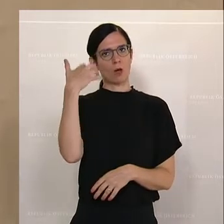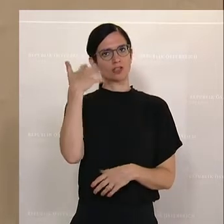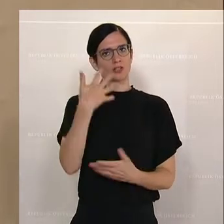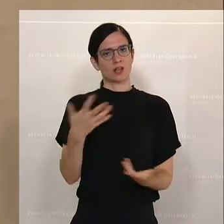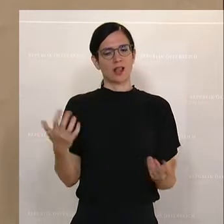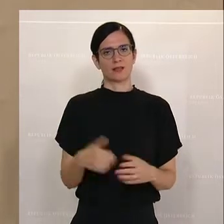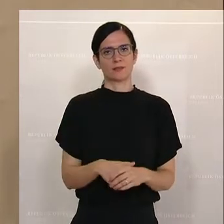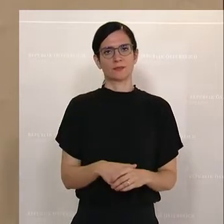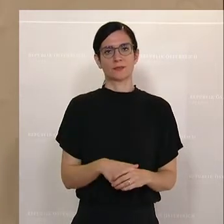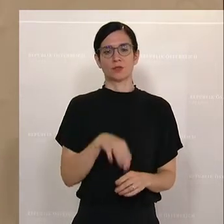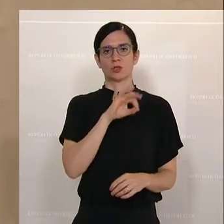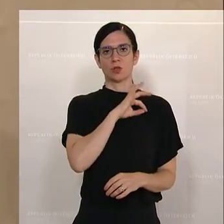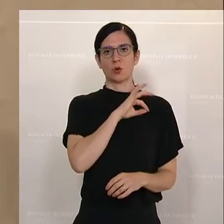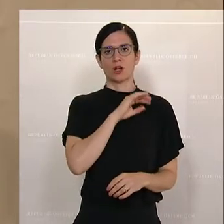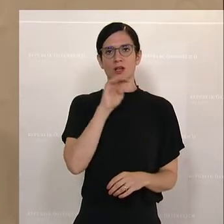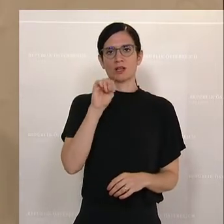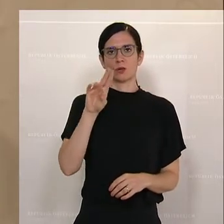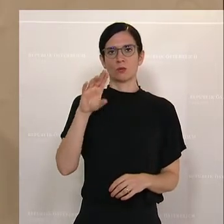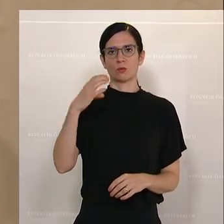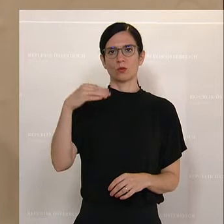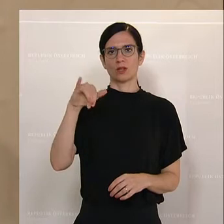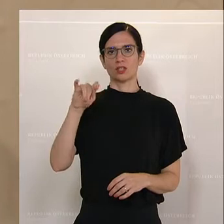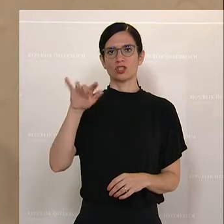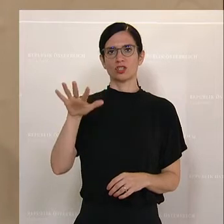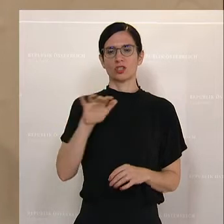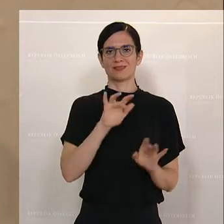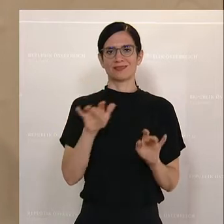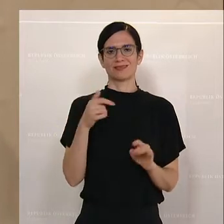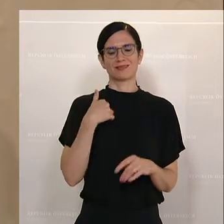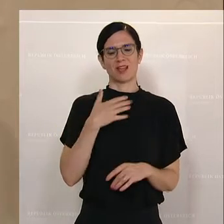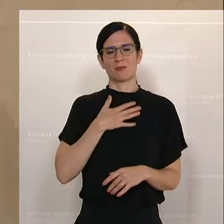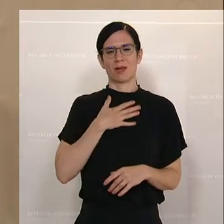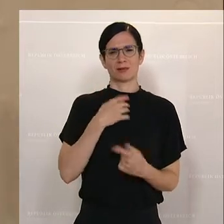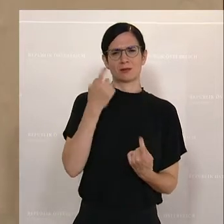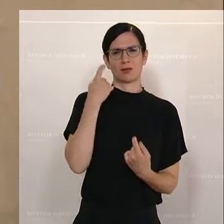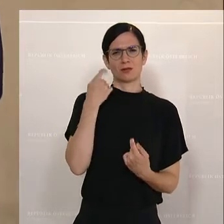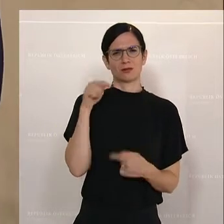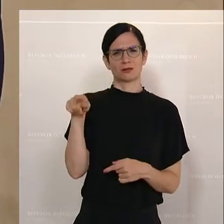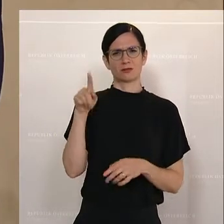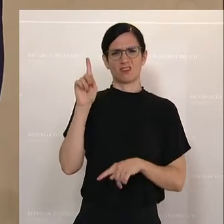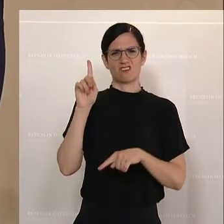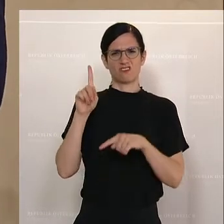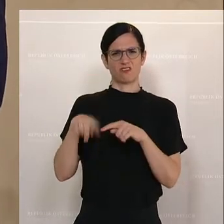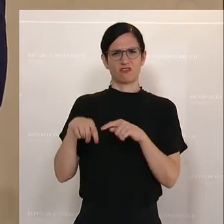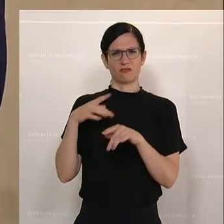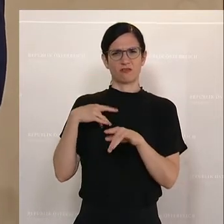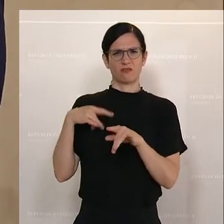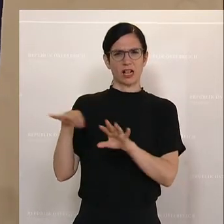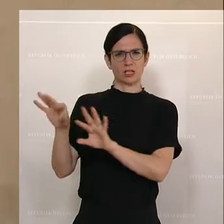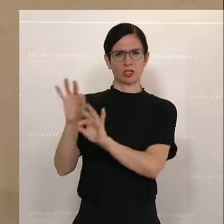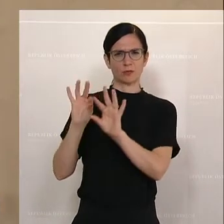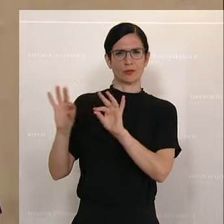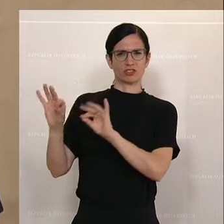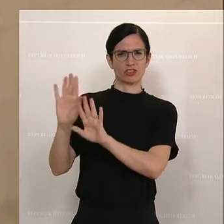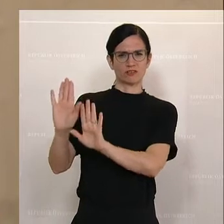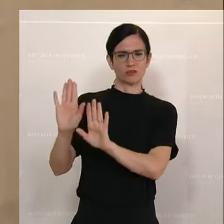Der Kollege Muchitsch sitzt aber dabei aus meiner Sicht auf der falschen Baustelle,